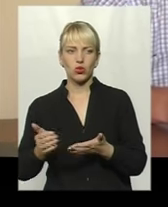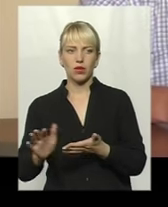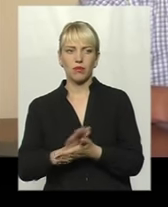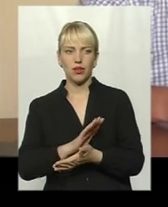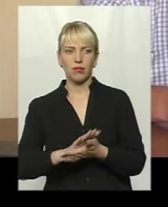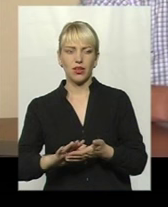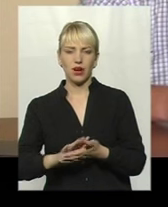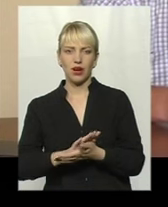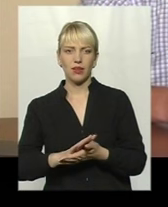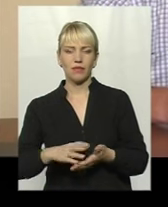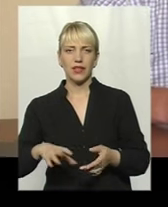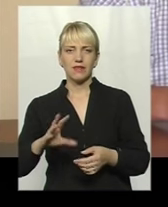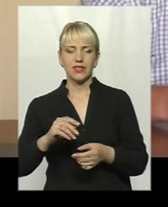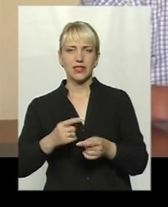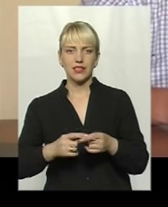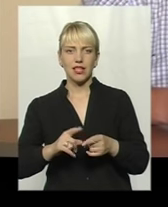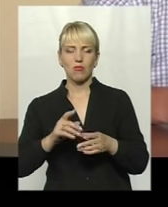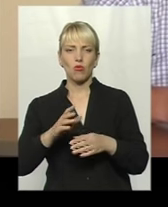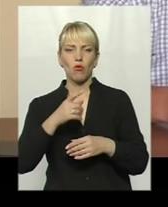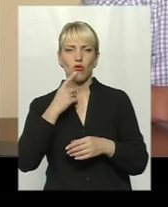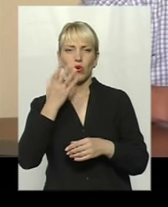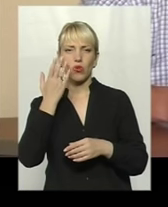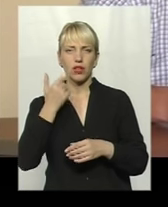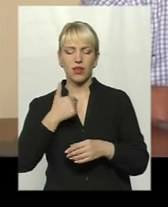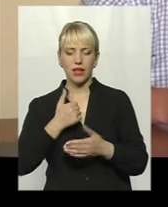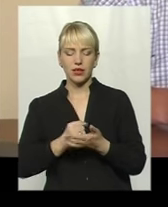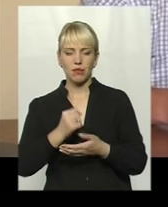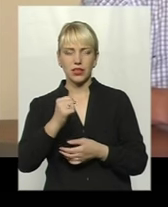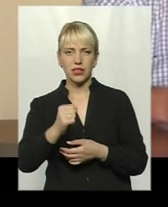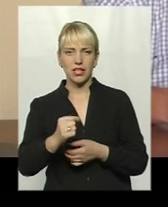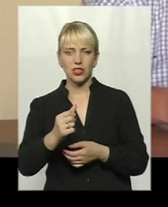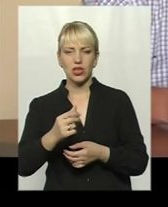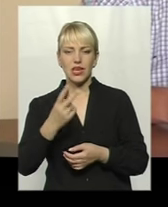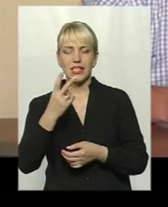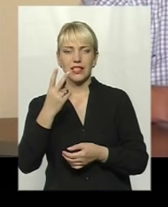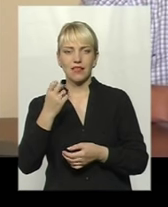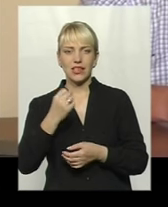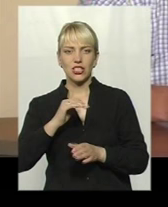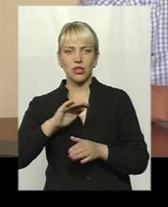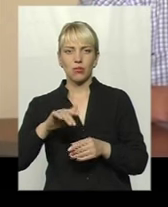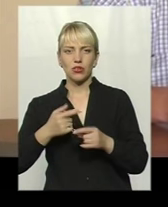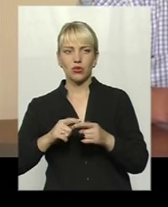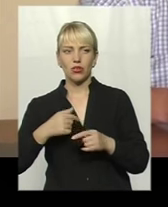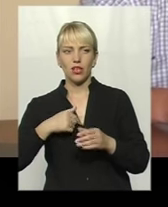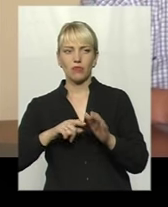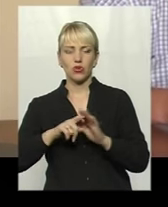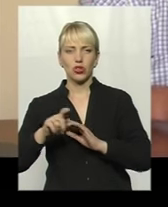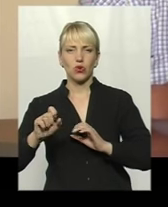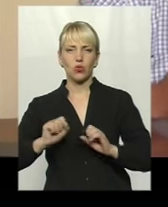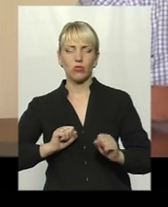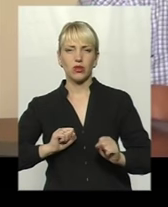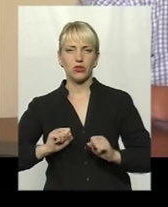будемо казати, коли нас призначили, може за дві неділі після того. І я наче з командою, в мене тут є,